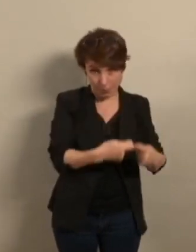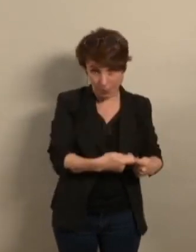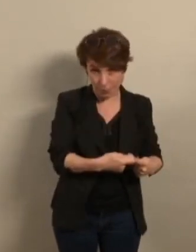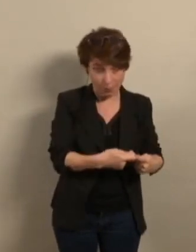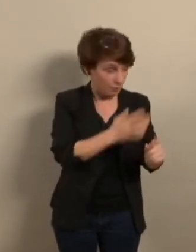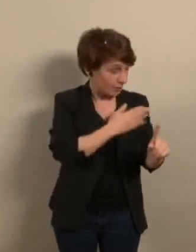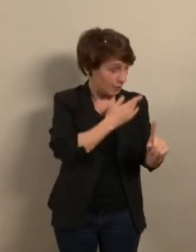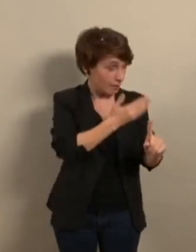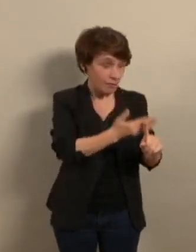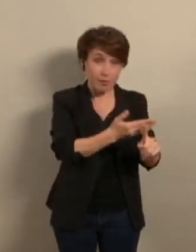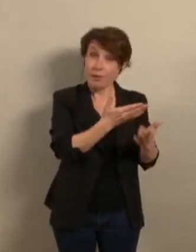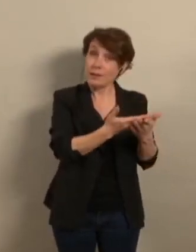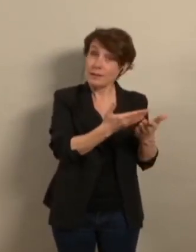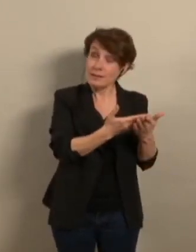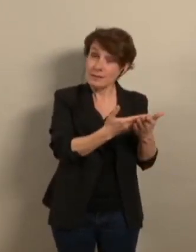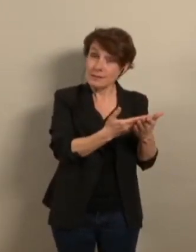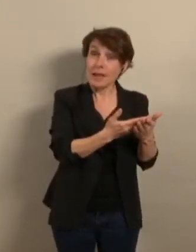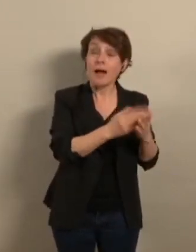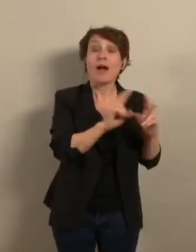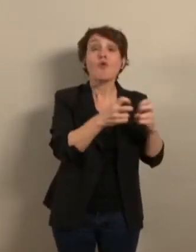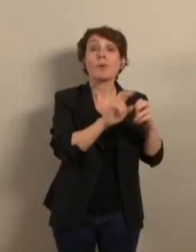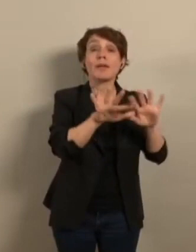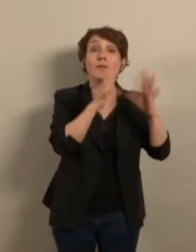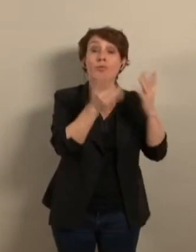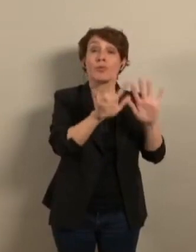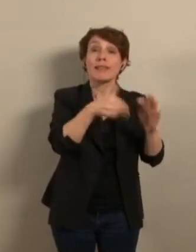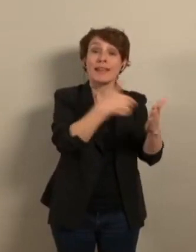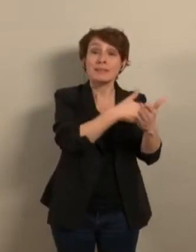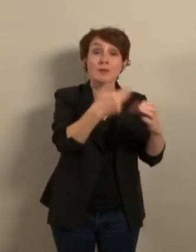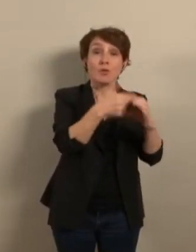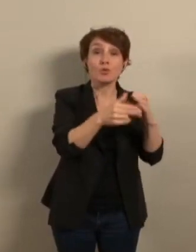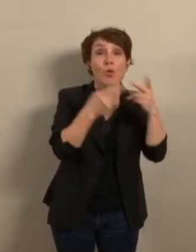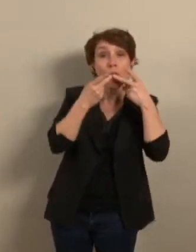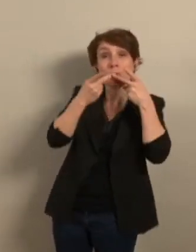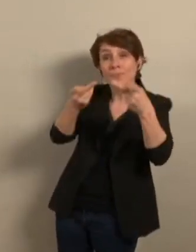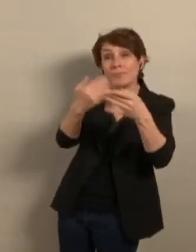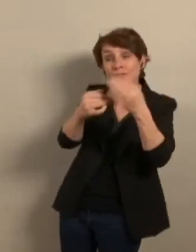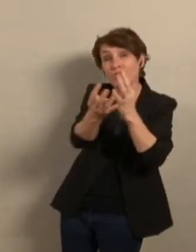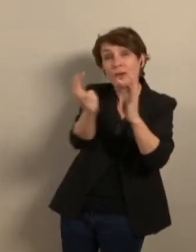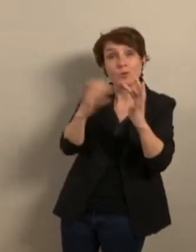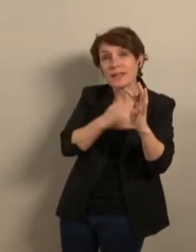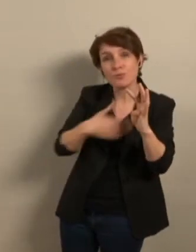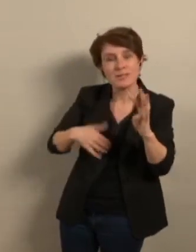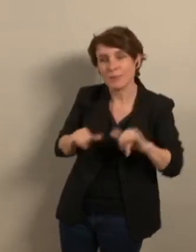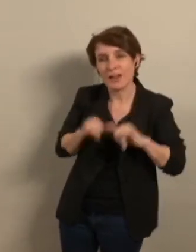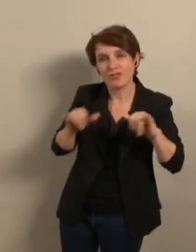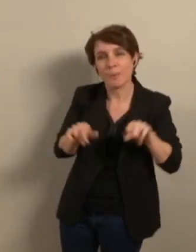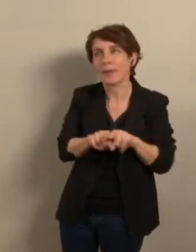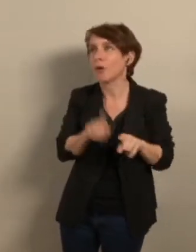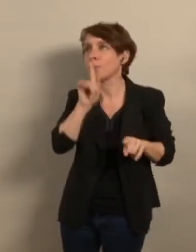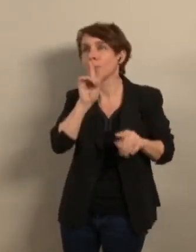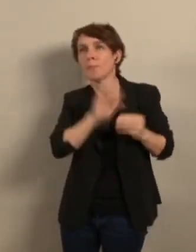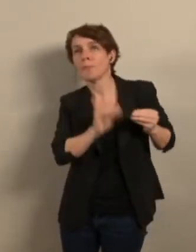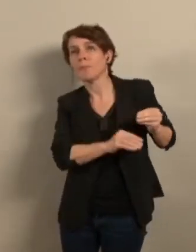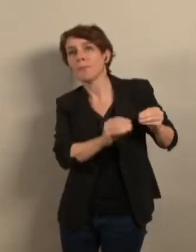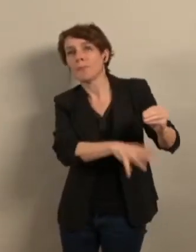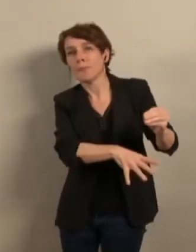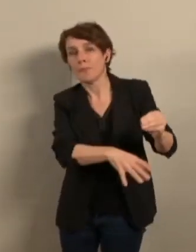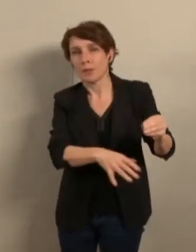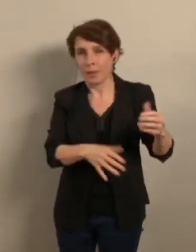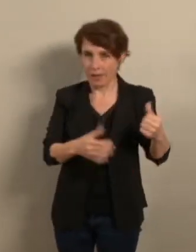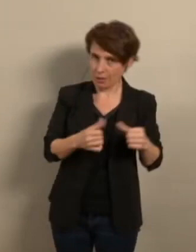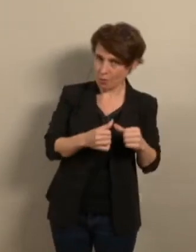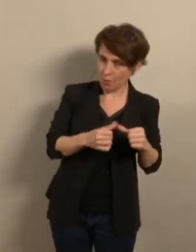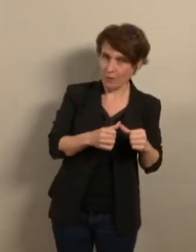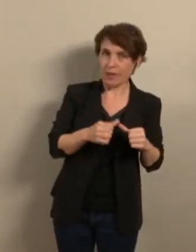n'a jamais été communiqué au conseil municipal, le conseil municipal décide de lancer un appel d'offres ouvert